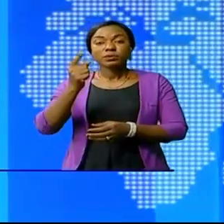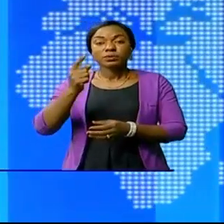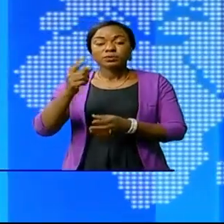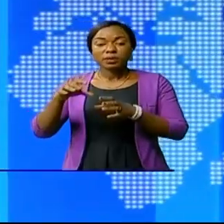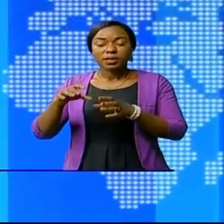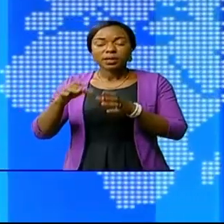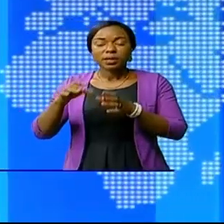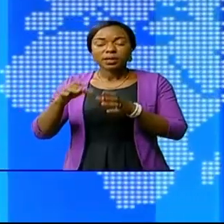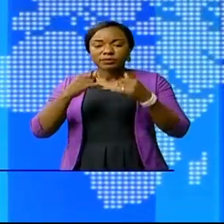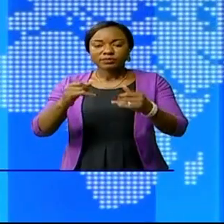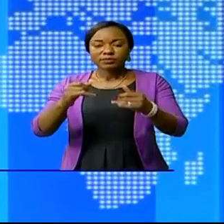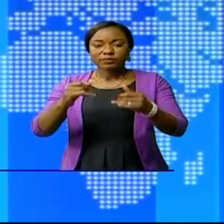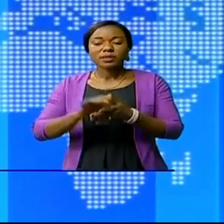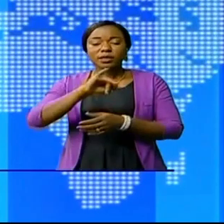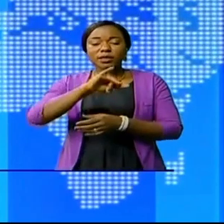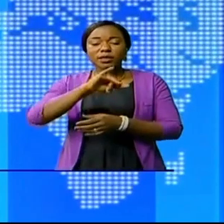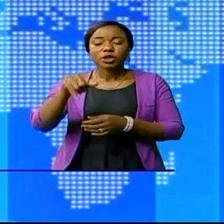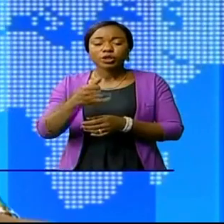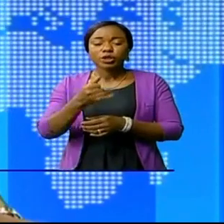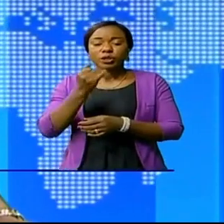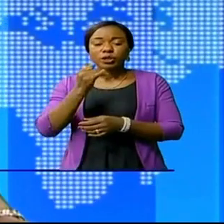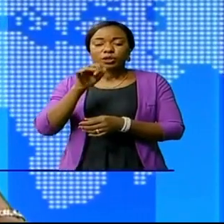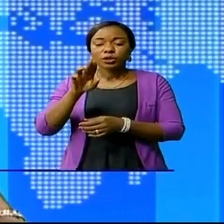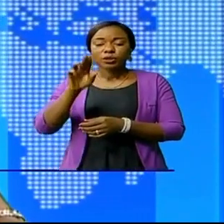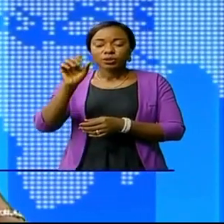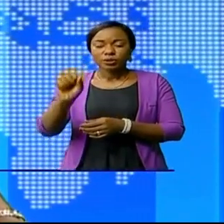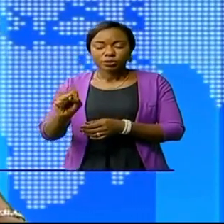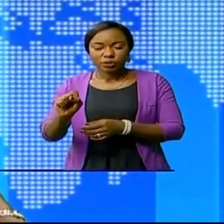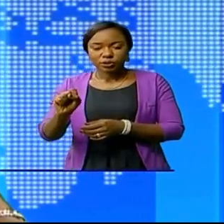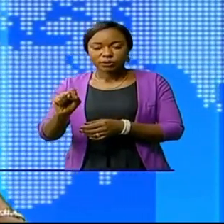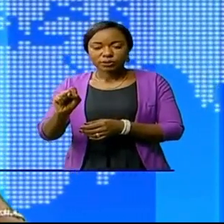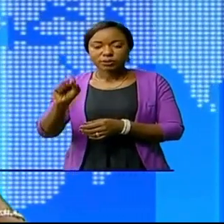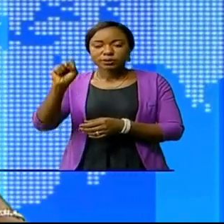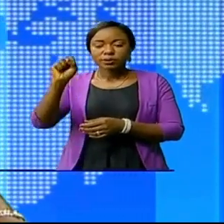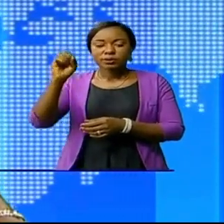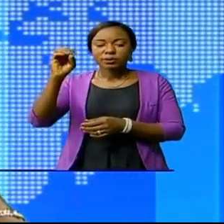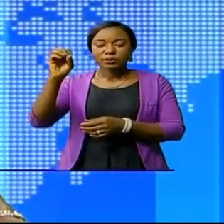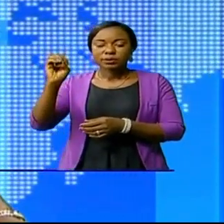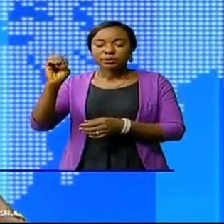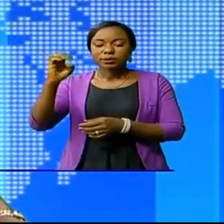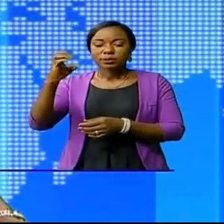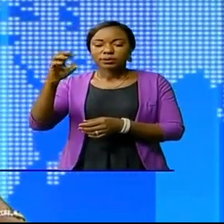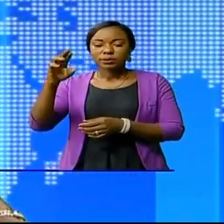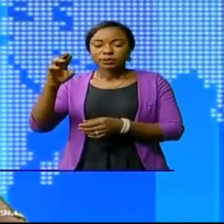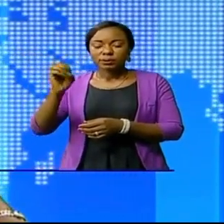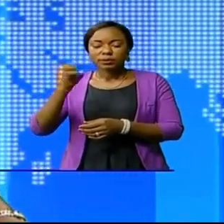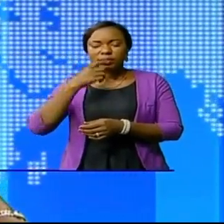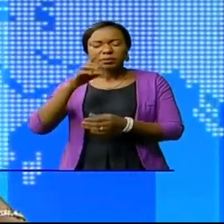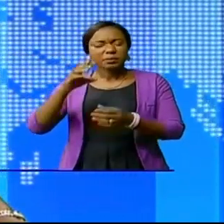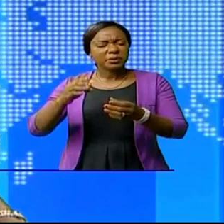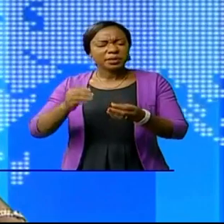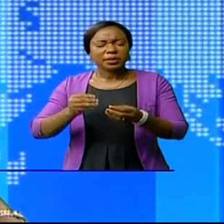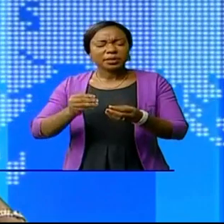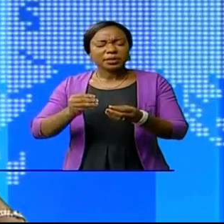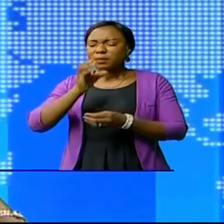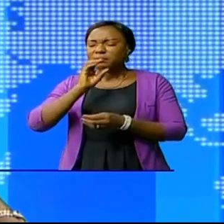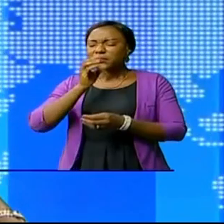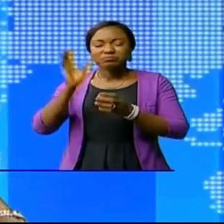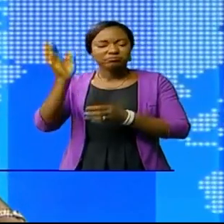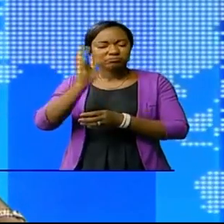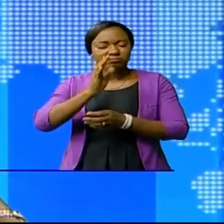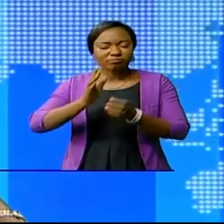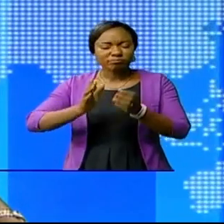les jus serès à base de pommes jugées en propre à la consommation n'ont pas été mis sur le marché de consommation